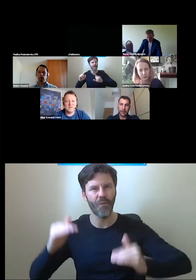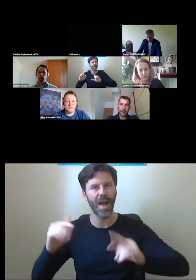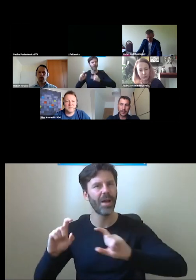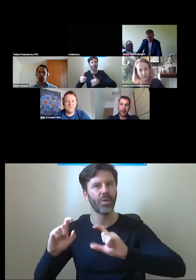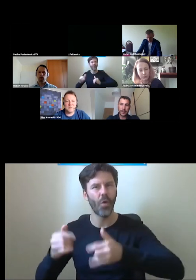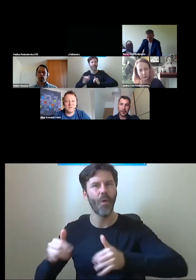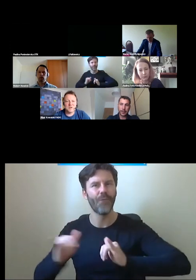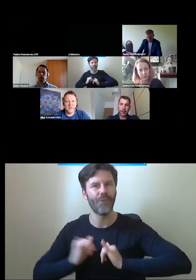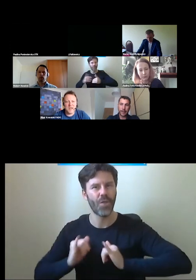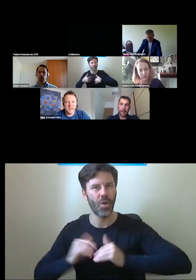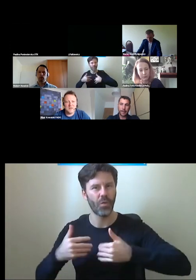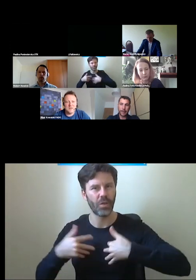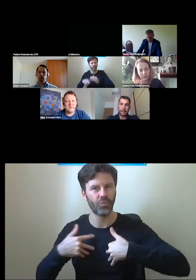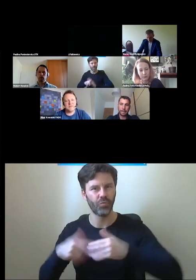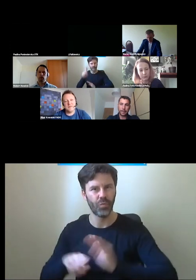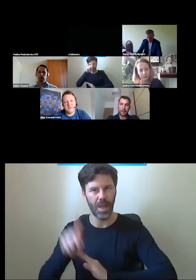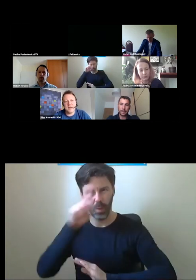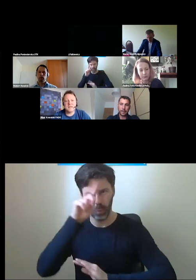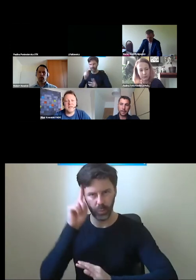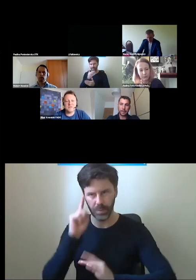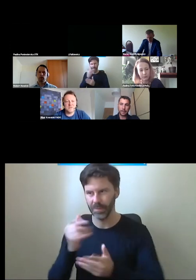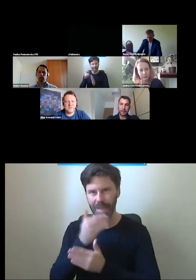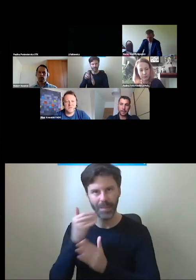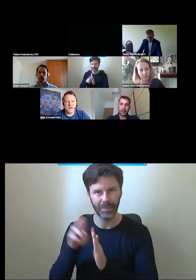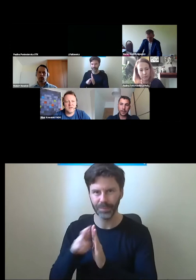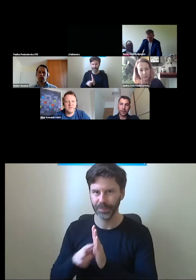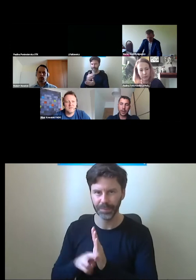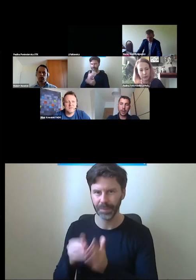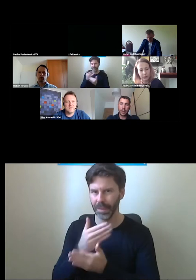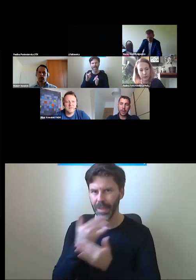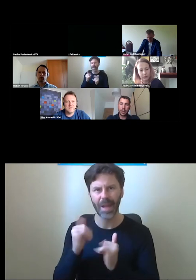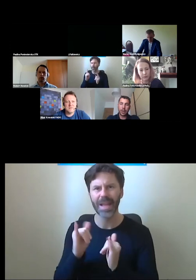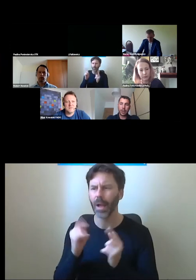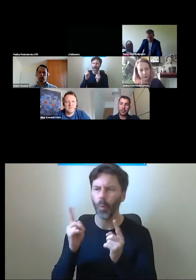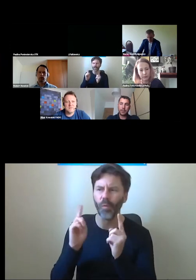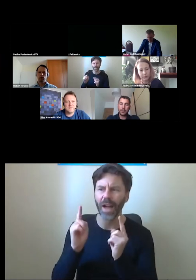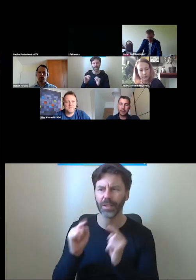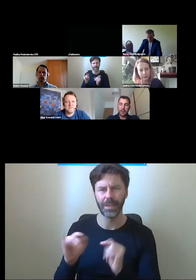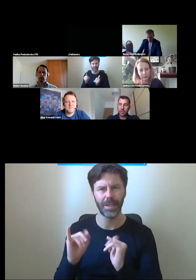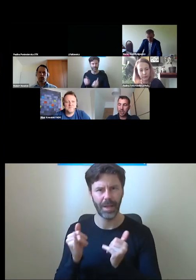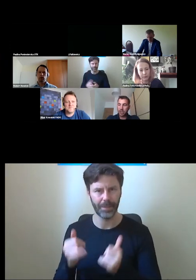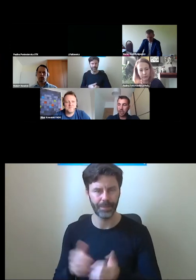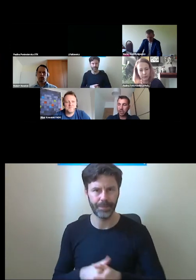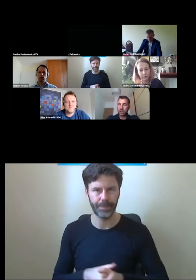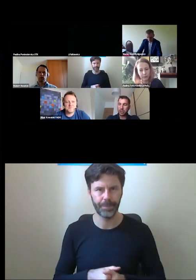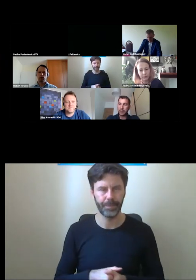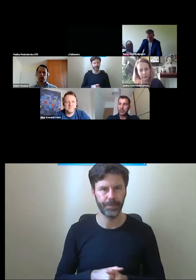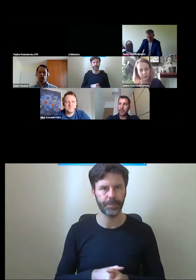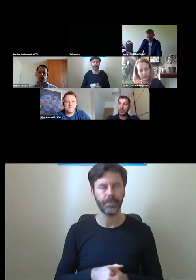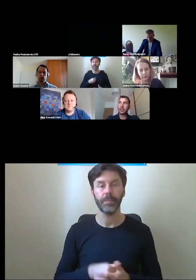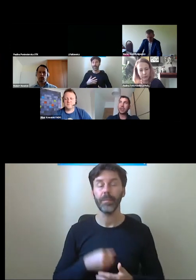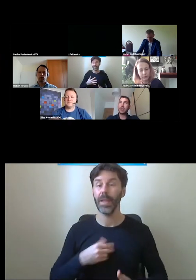mimo wszystko mniej i jak na to zwracać uwagę? Mam wrażenie, że jeśli